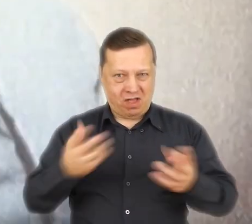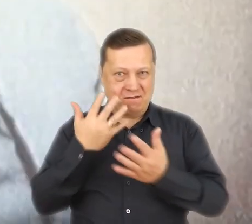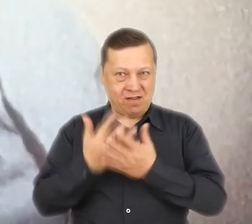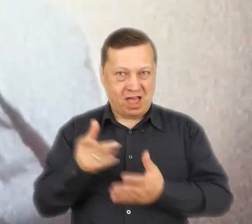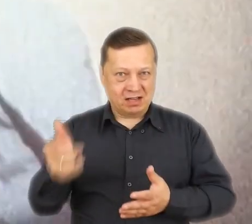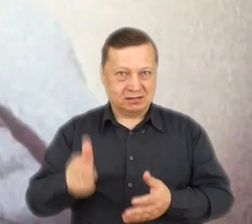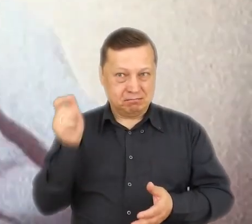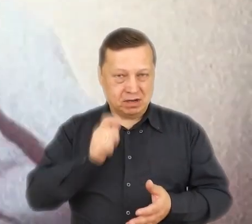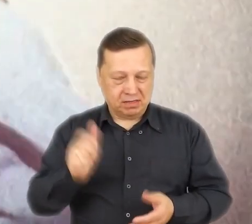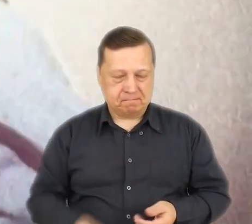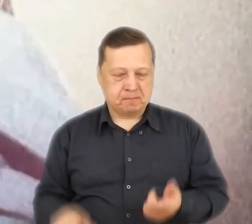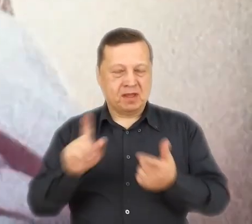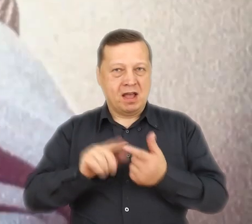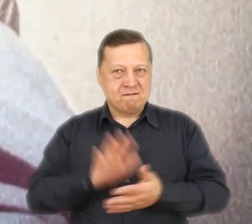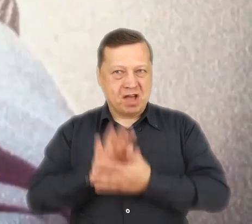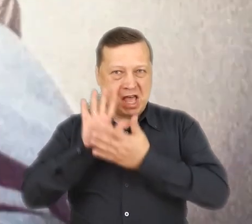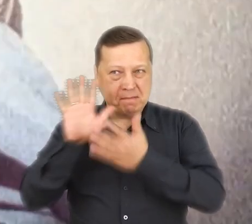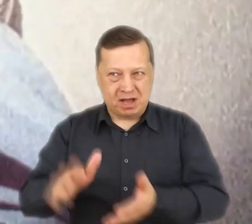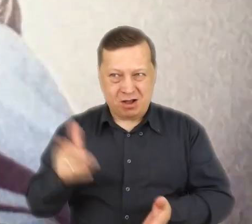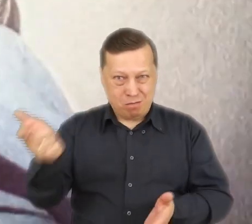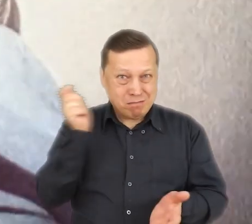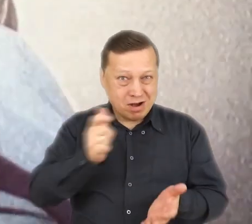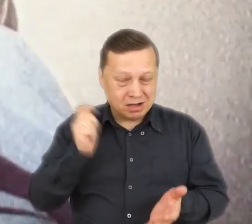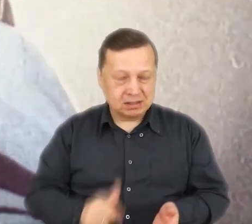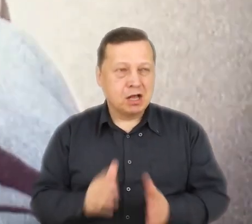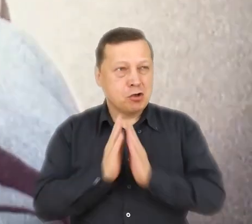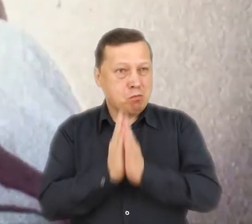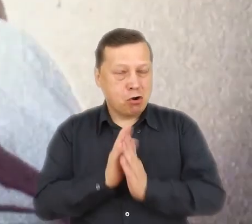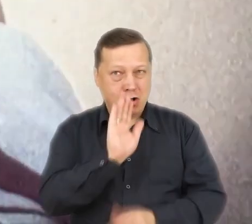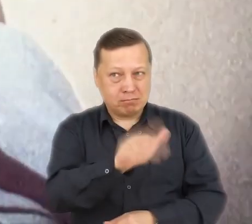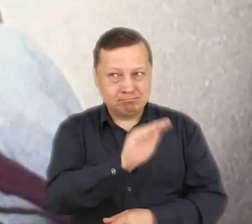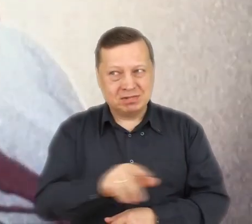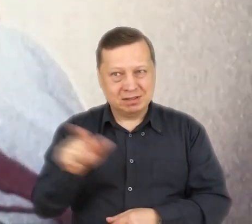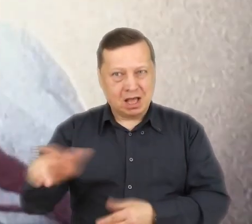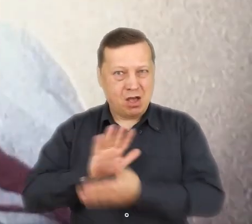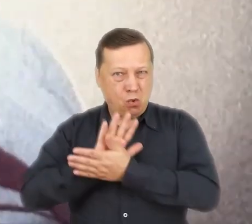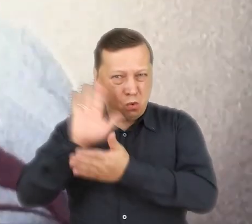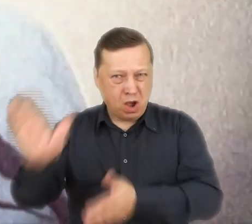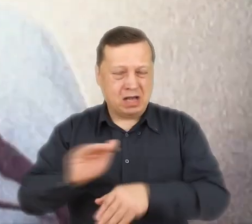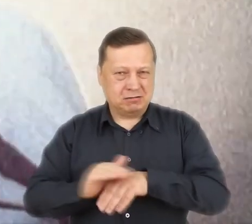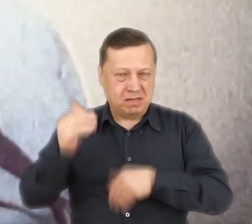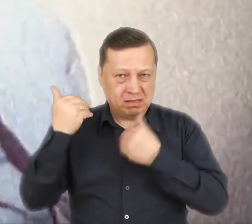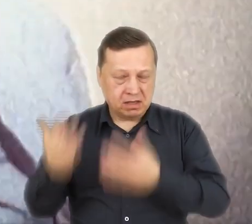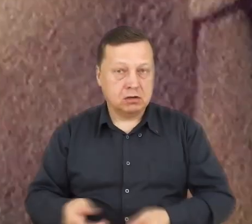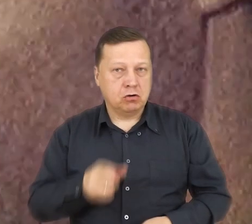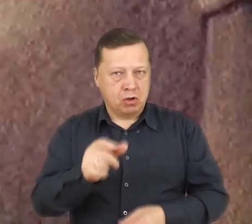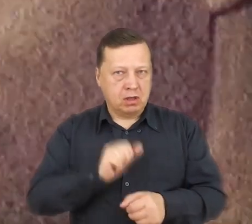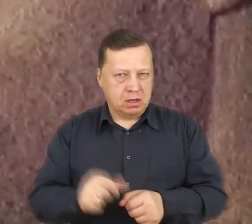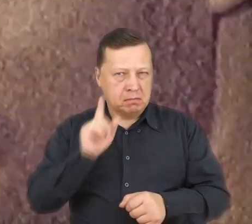odwiedziny zamachowca we więzieniu, wybaczenie mordercy i prośba o jego ułaskawienie mają